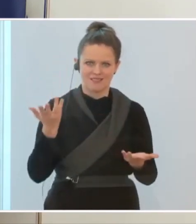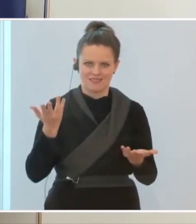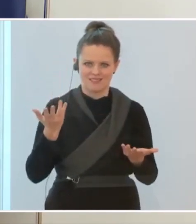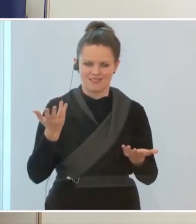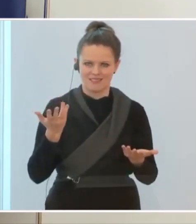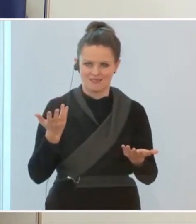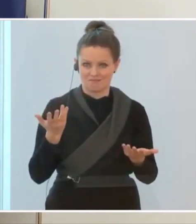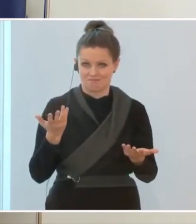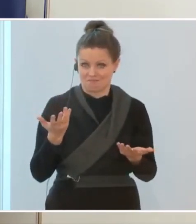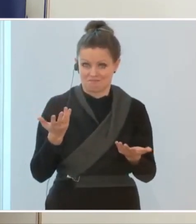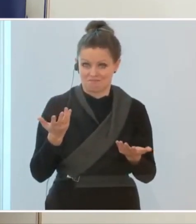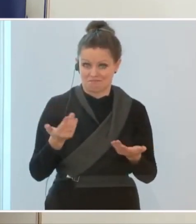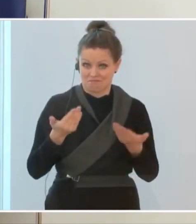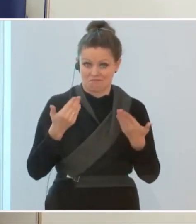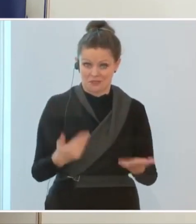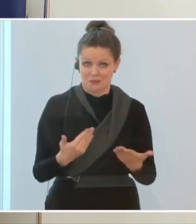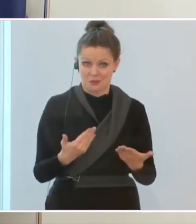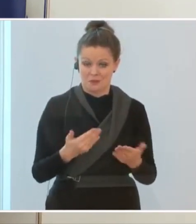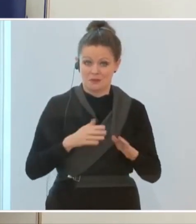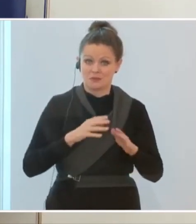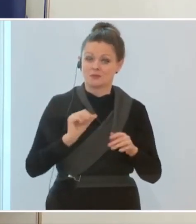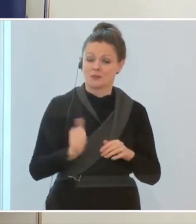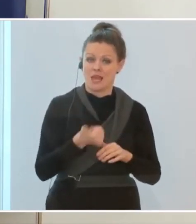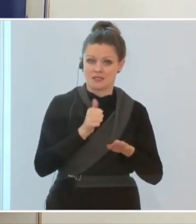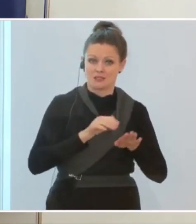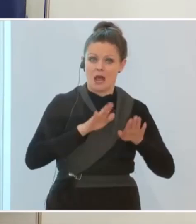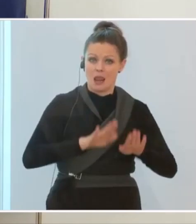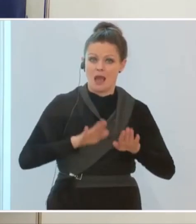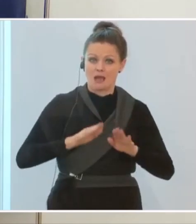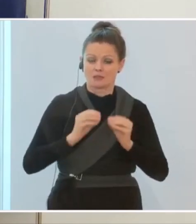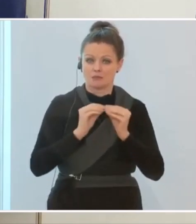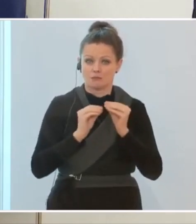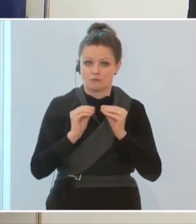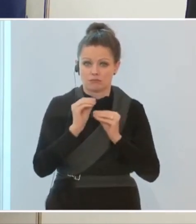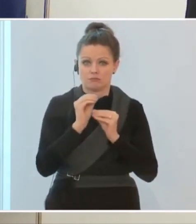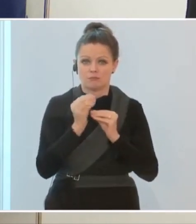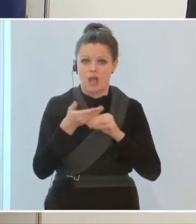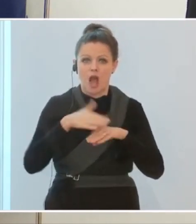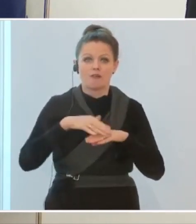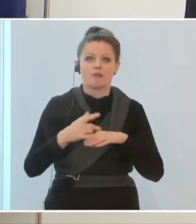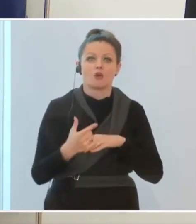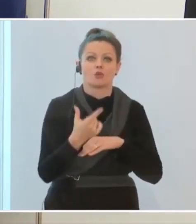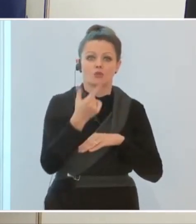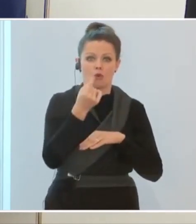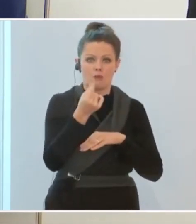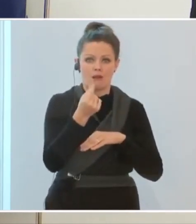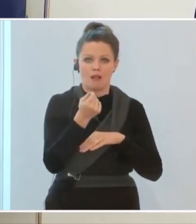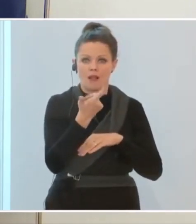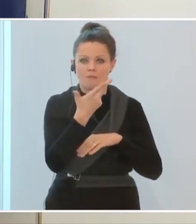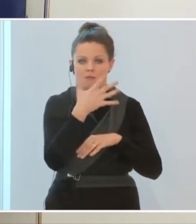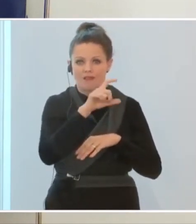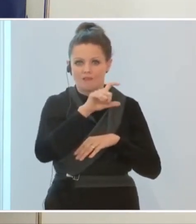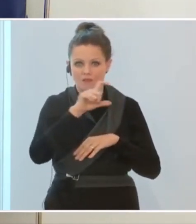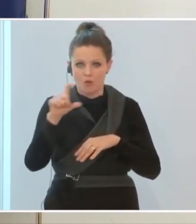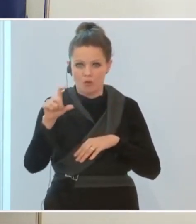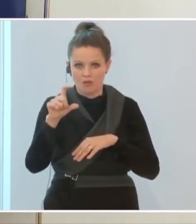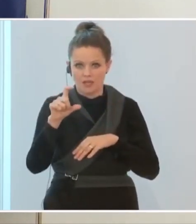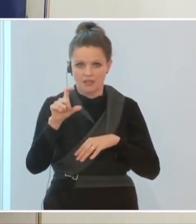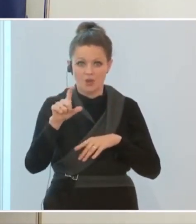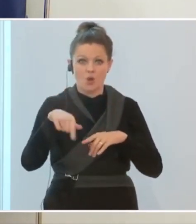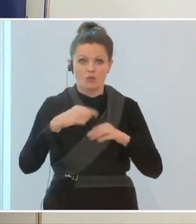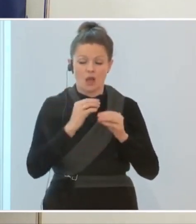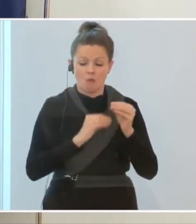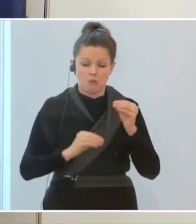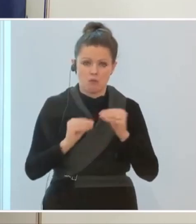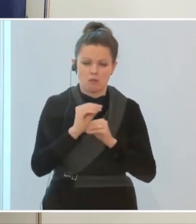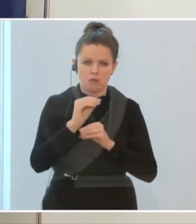Das ist zunächst langsam gewesen, mit einer Verdoppelung innerhalb von mehreren Wochen, und es hat sich dann immer